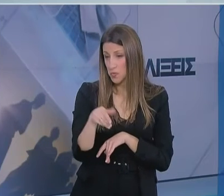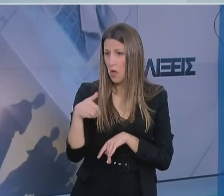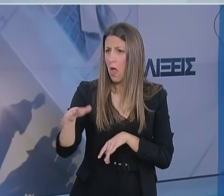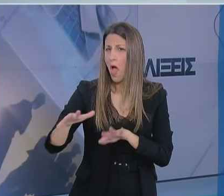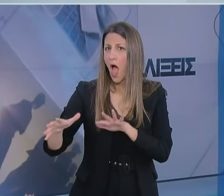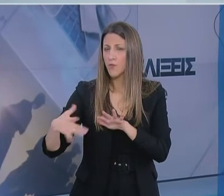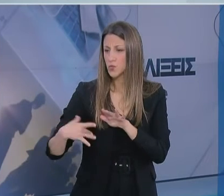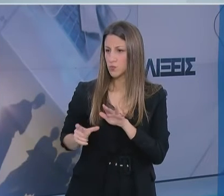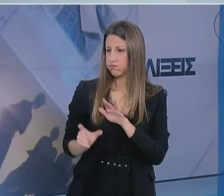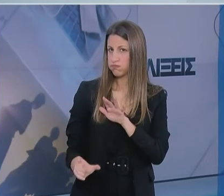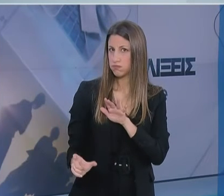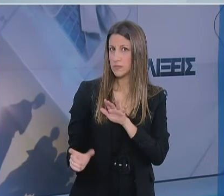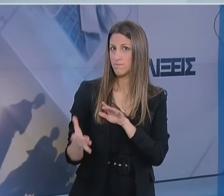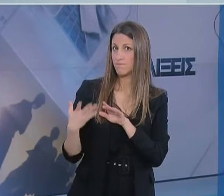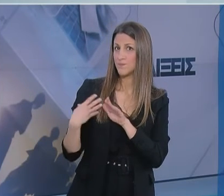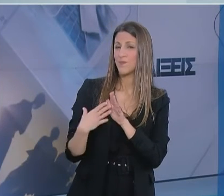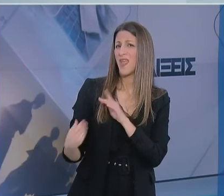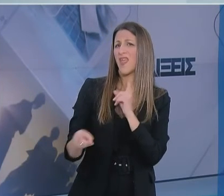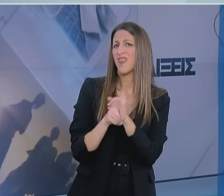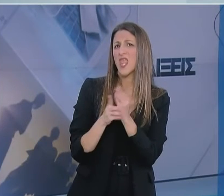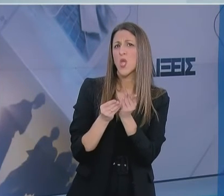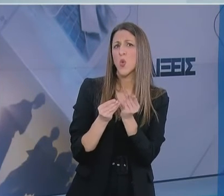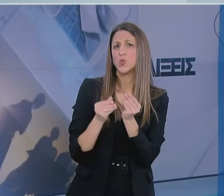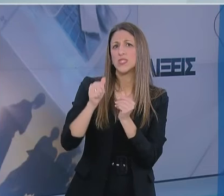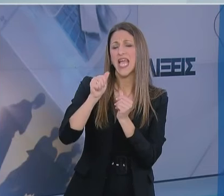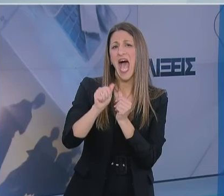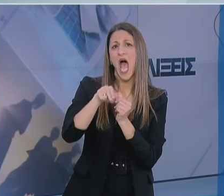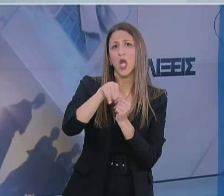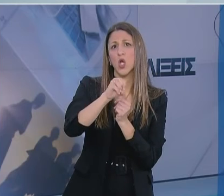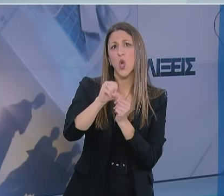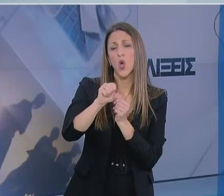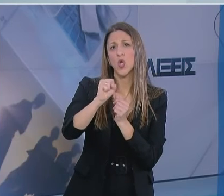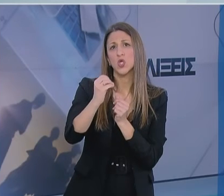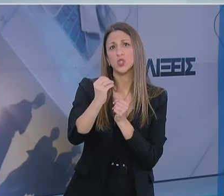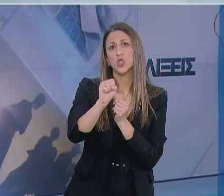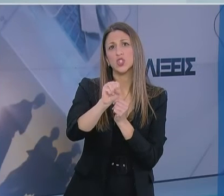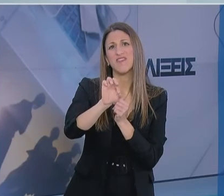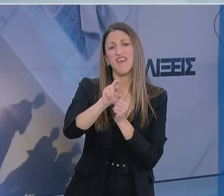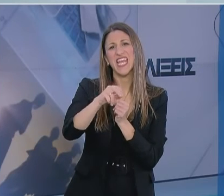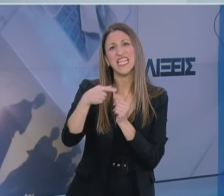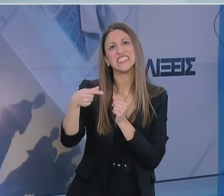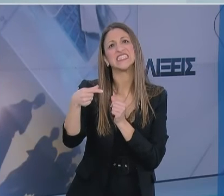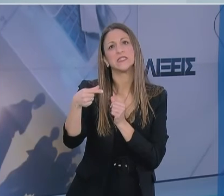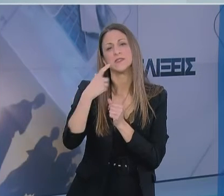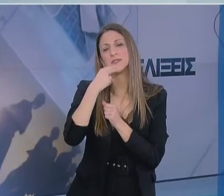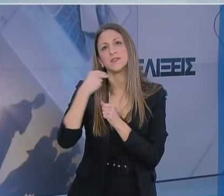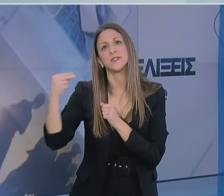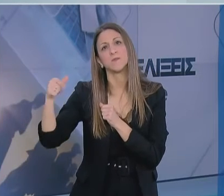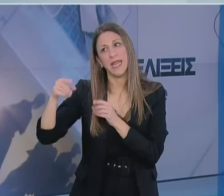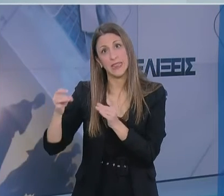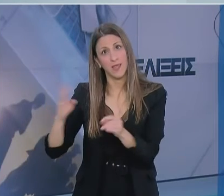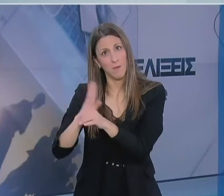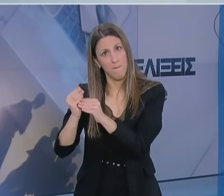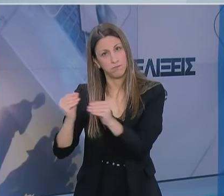απόκριση αντισωμάτων ανοσοσφαιρίνης G. Κάτι που σημαίνει ότι μπορεί να μην παρουσιάζουν ανοσία μετά την αποδρομή της λίμωξης.